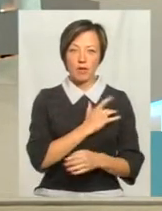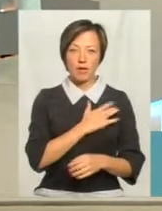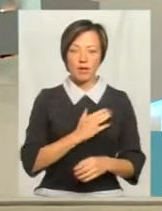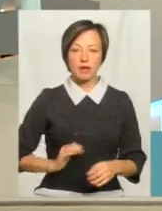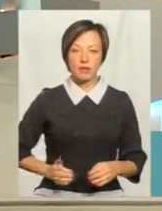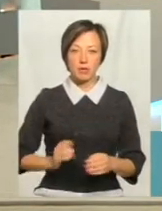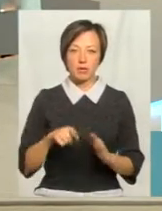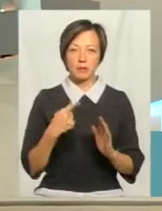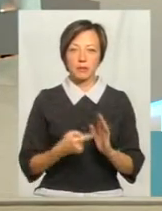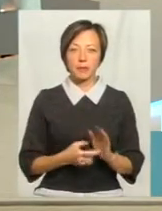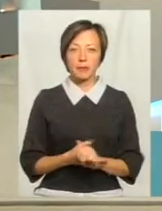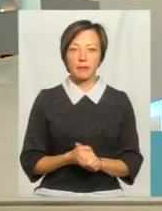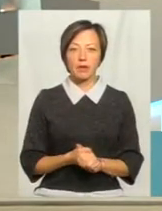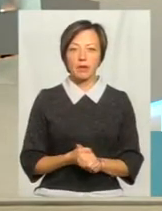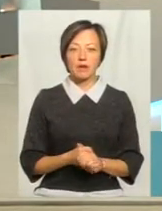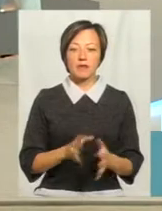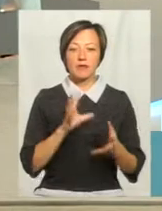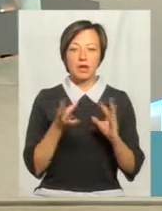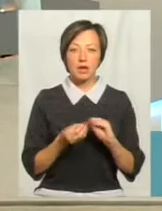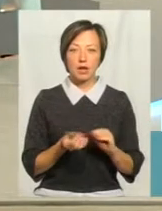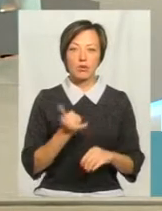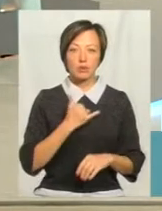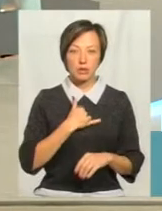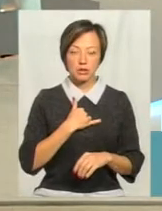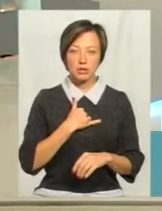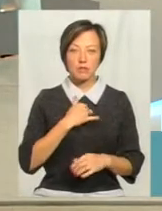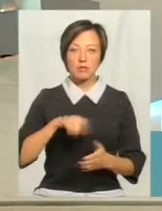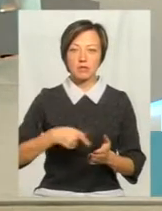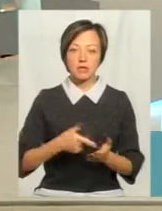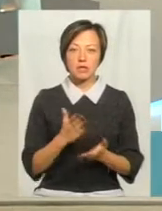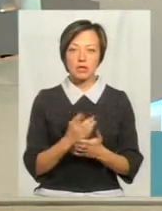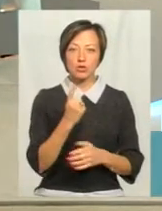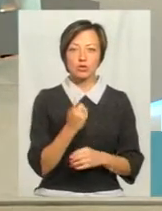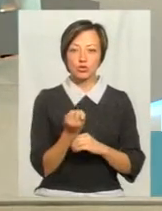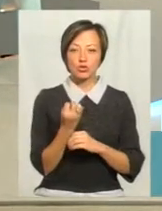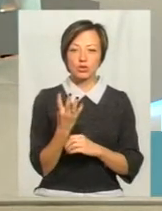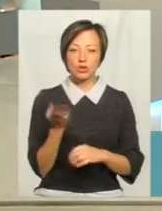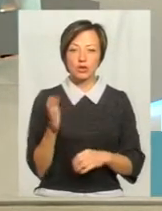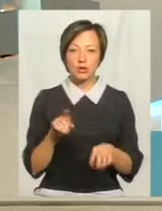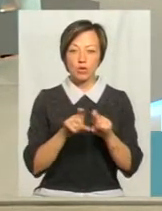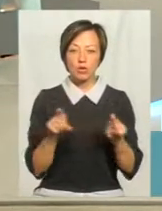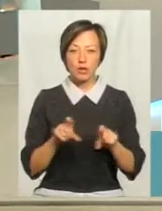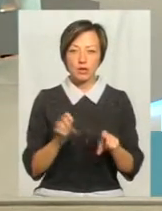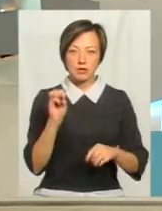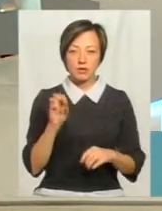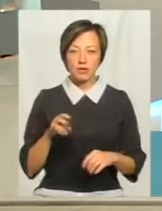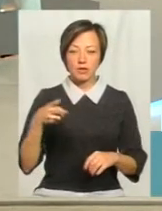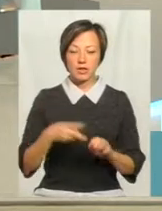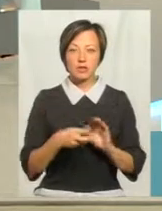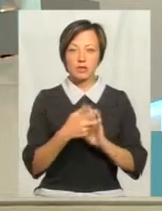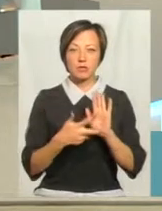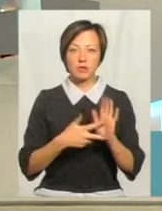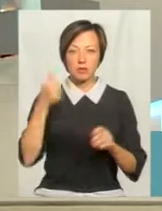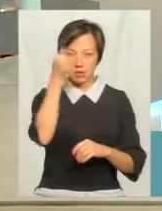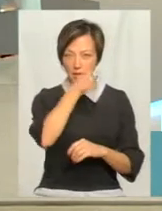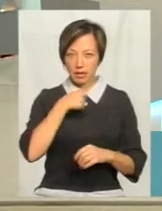фірми? Ну, взагалі, в нас в місті є 114 світлофорних об'єктів на 2018